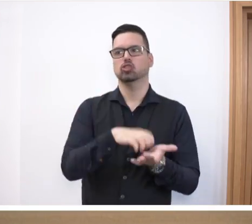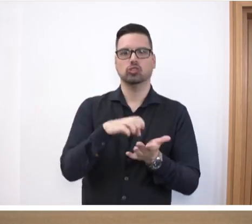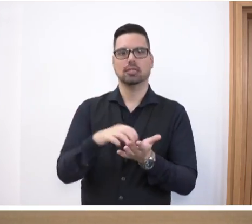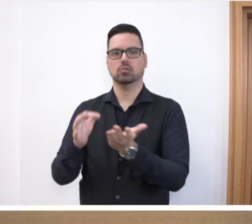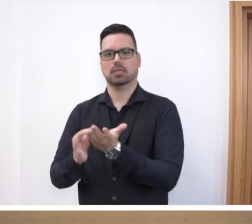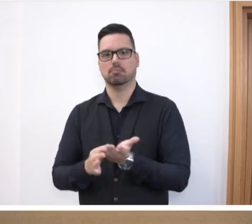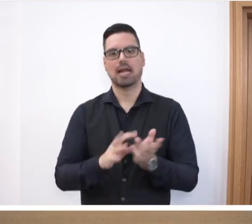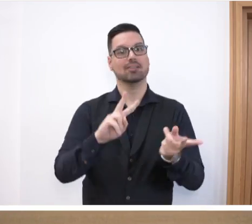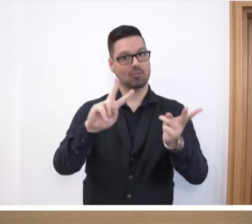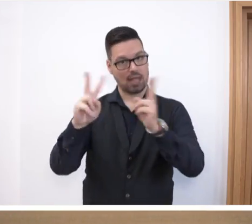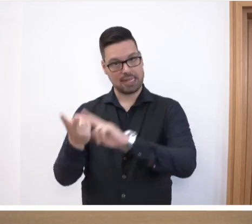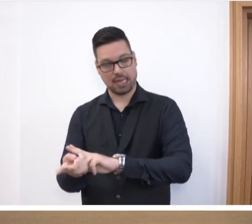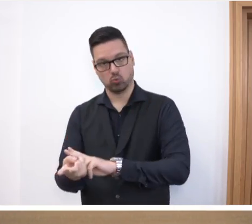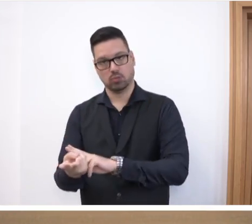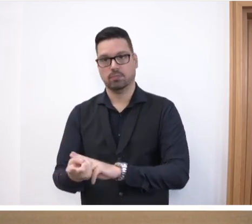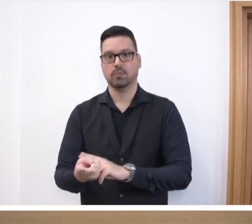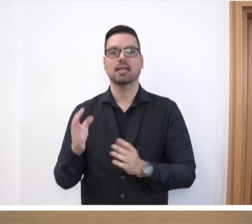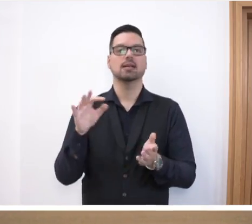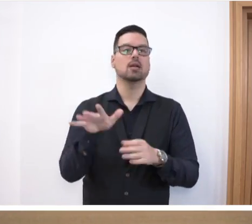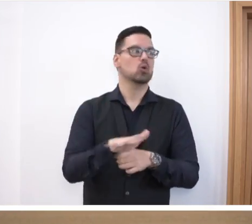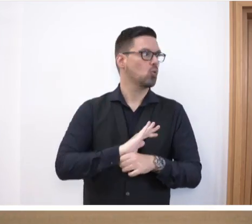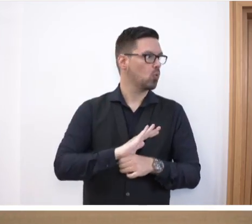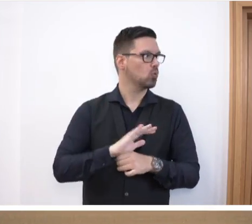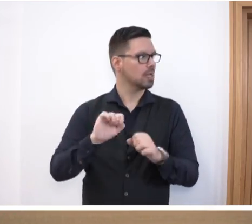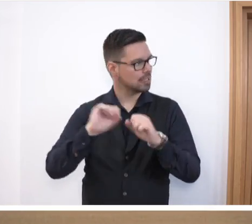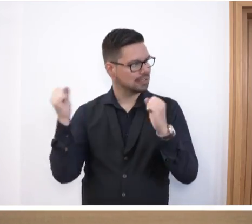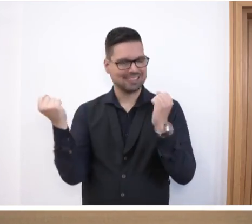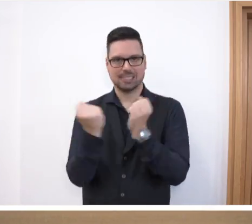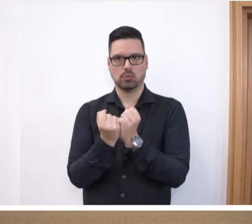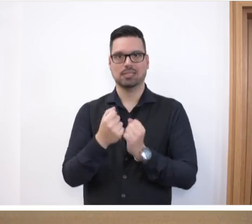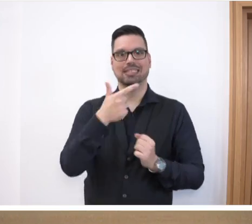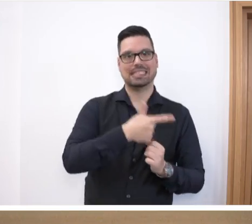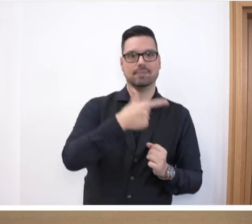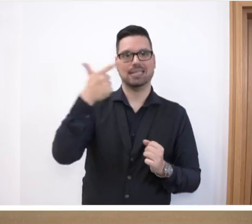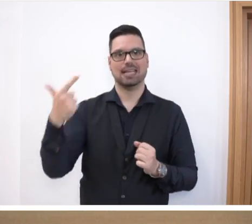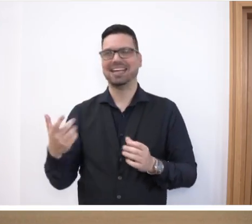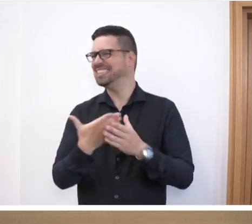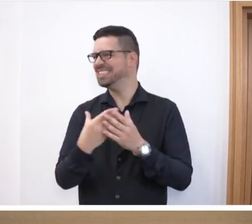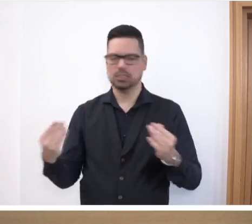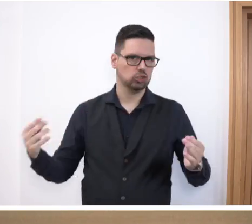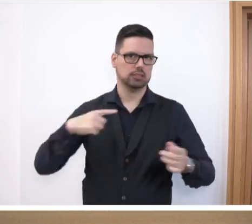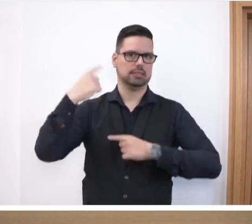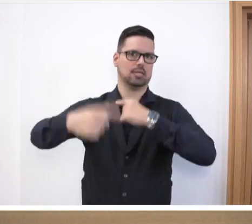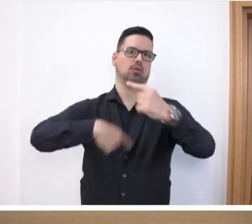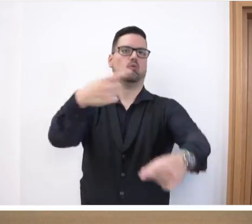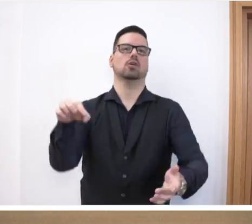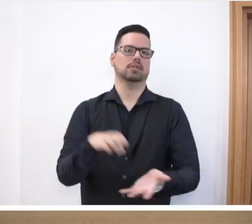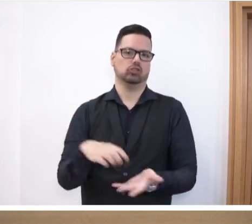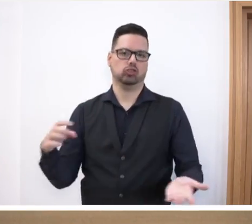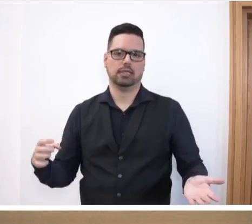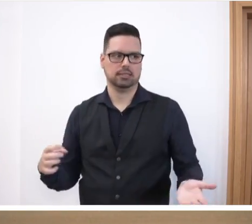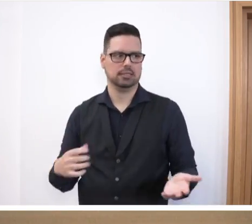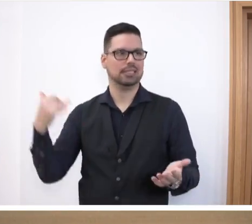verändern sich. Wir haben in Corona die Situation gehabt, dass zwei Jahre nichts gelaufen ist in den Städten.